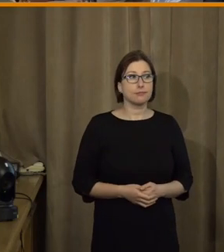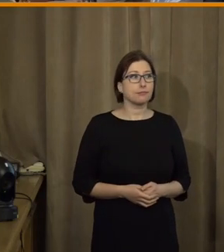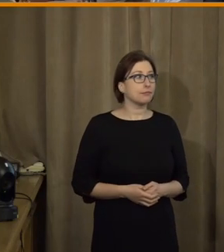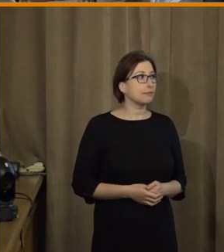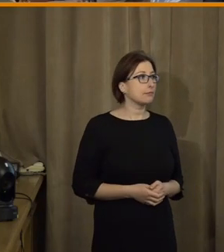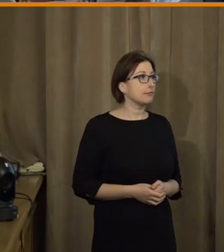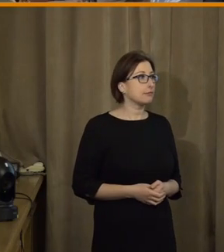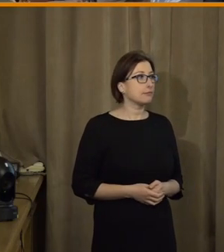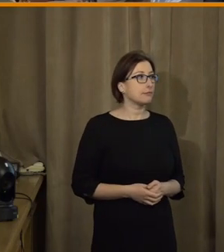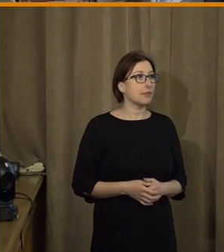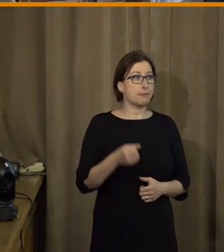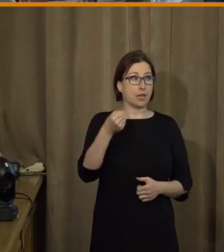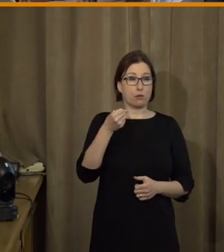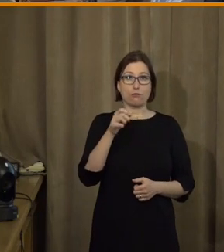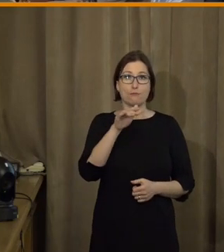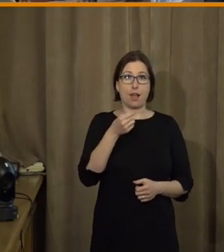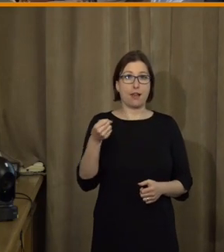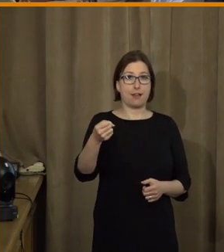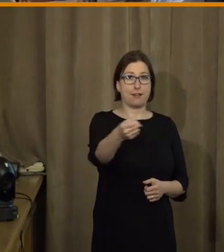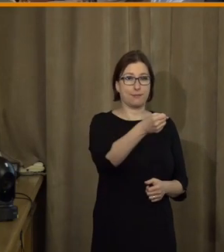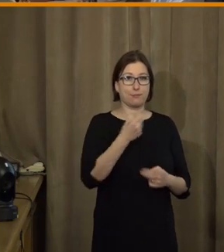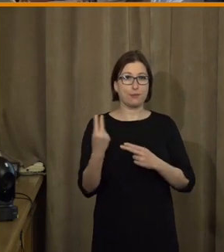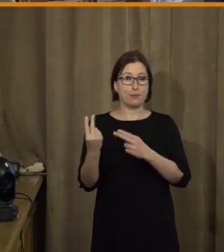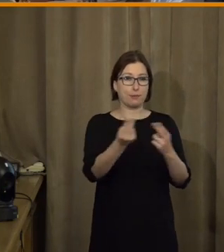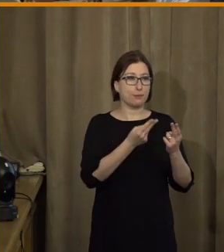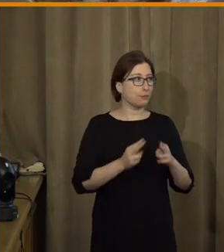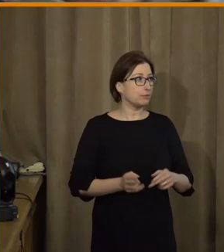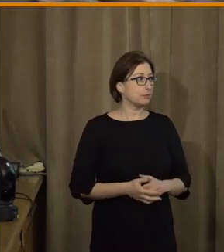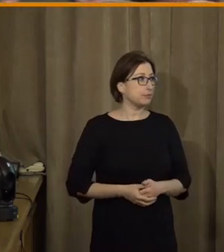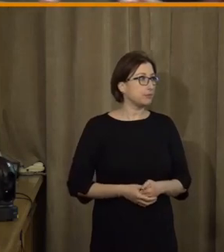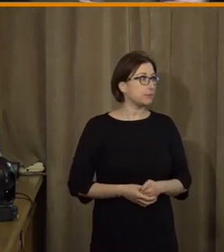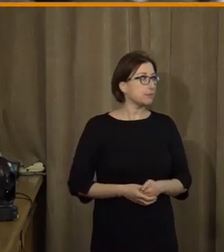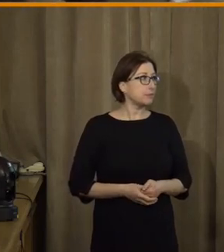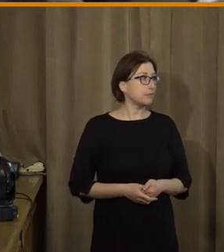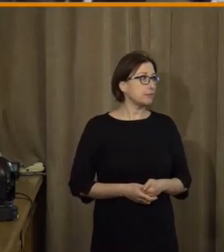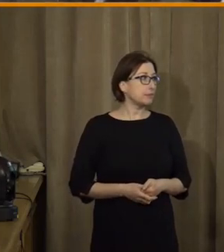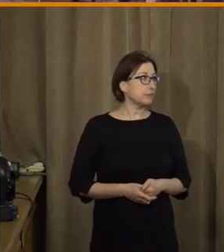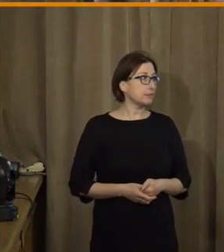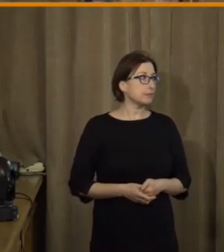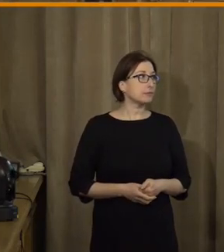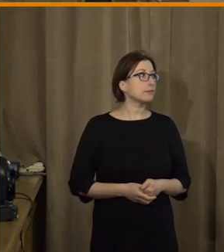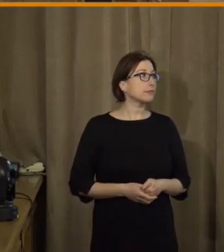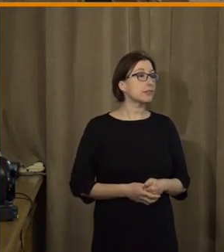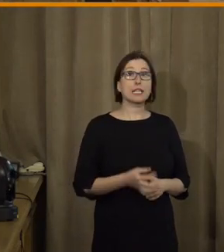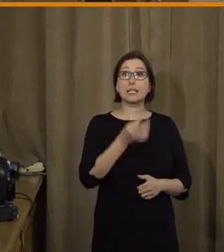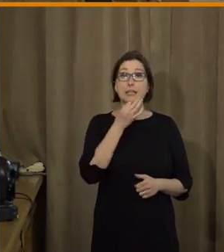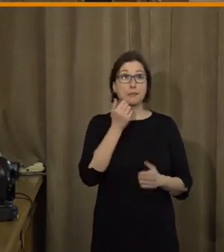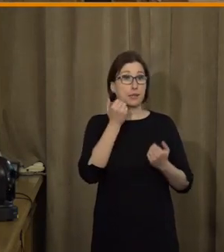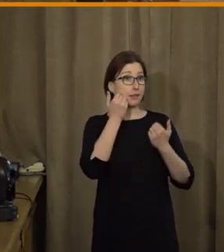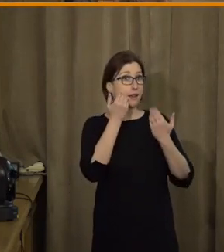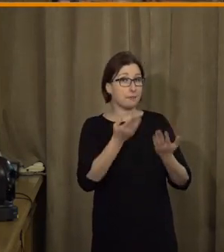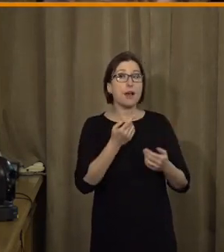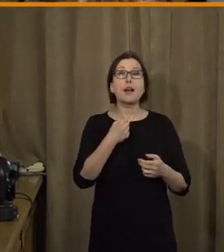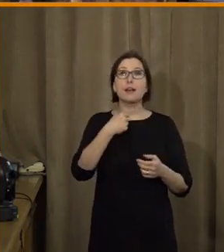Máme tady mikrofon, který putuje? Teda, jestli se budete chtít? Dobrá, jestli ne, tak se klidně